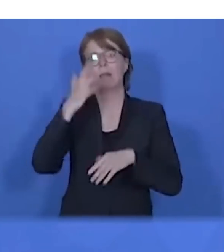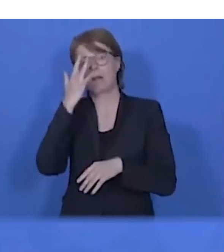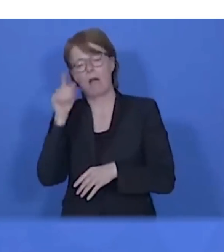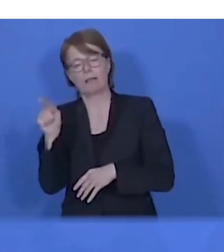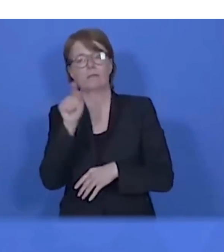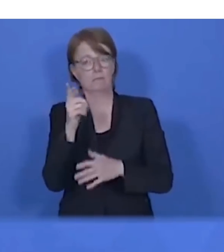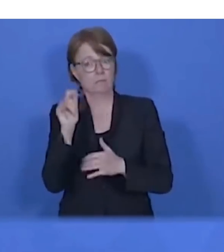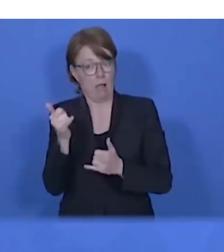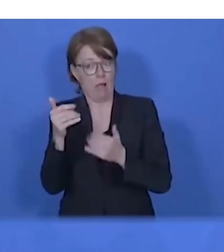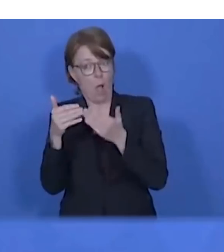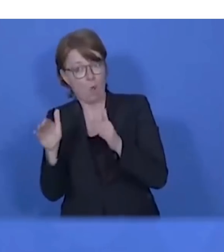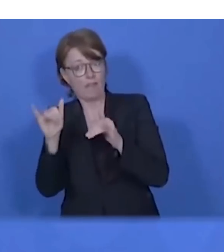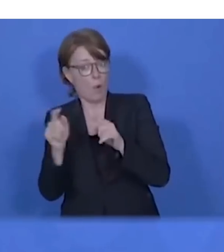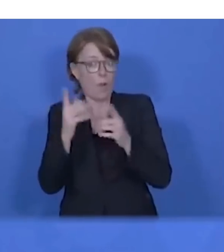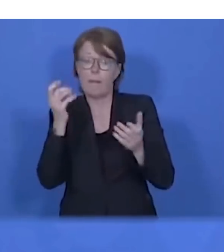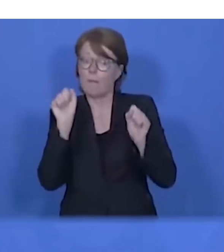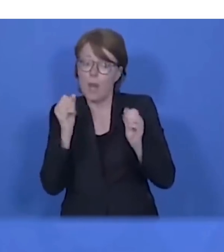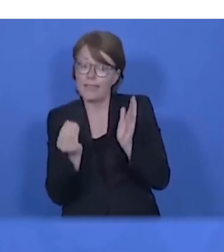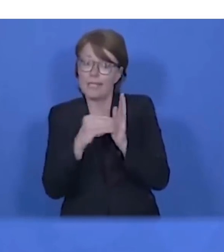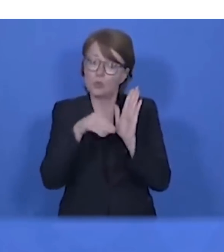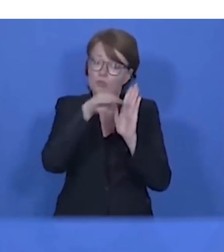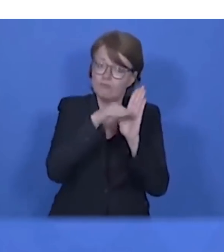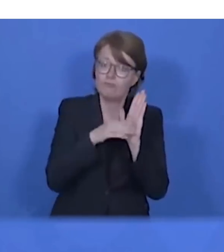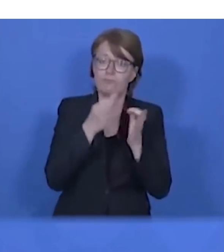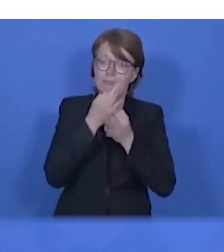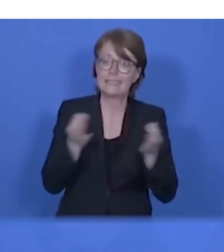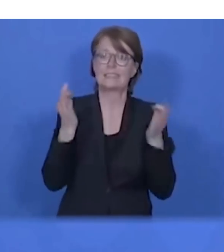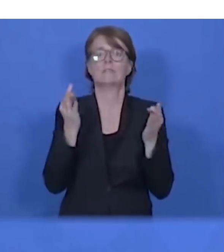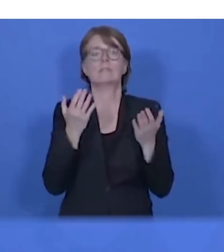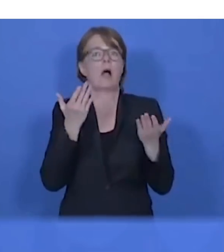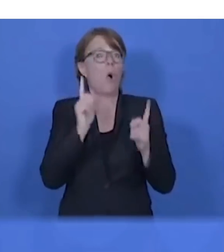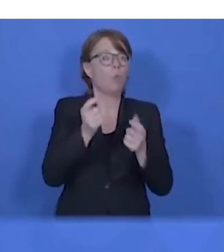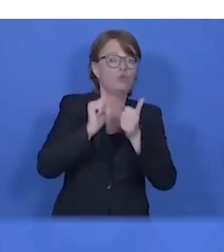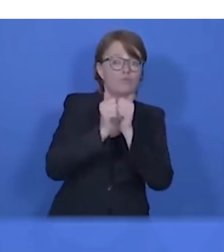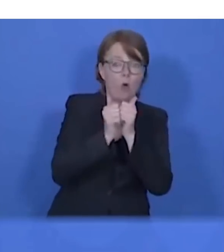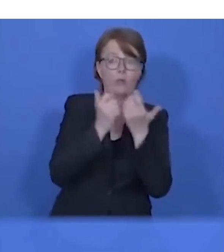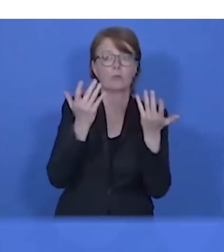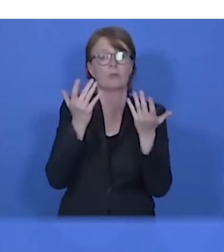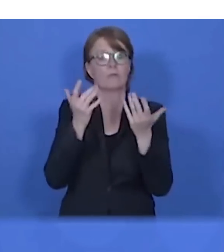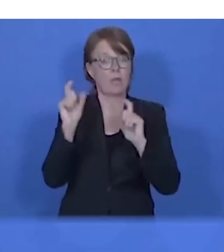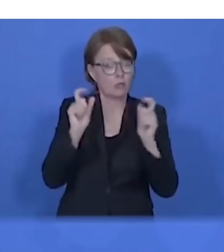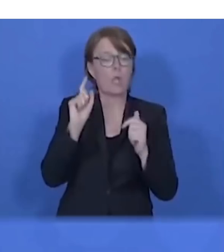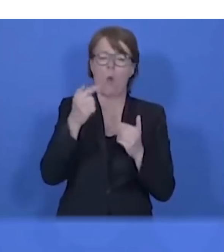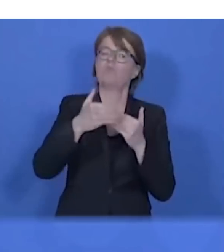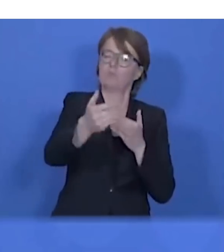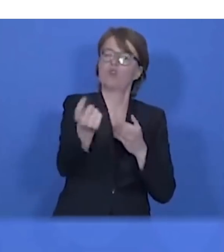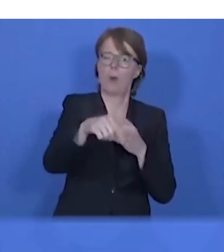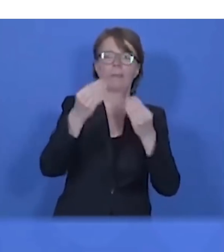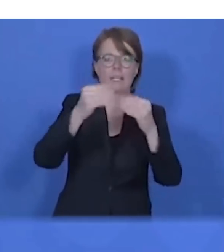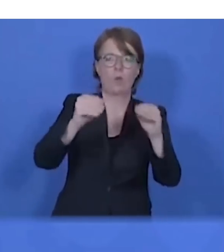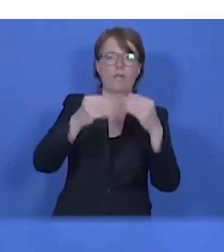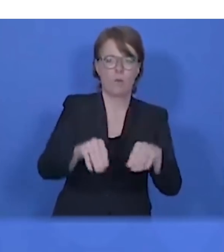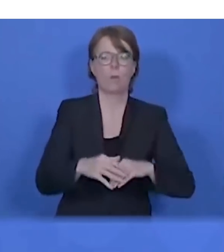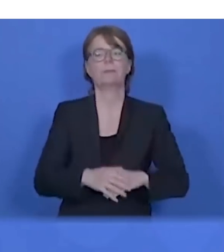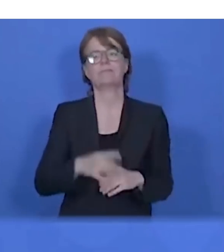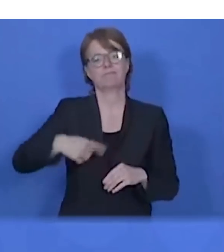wieder möglich sind und auch unter gegebenen Bedingungen natürlich bestimmte sportliche Betätigungen. Und